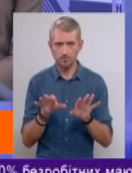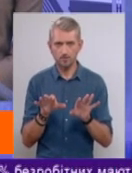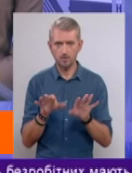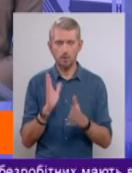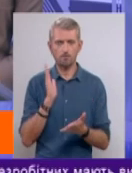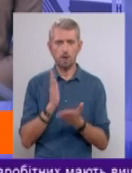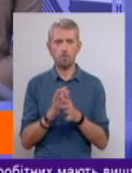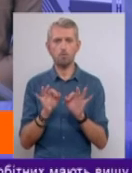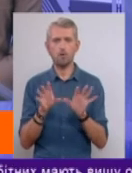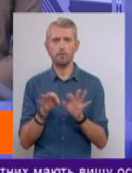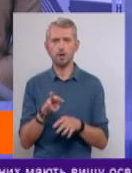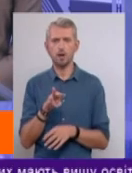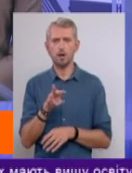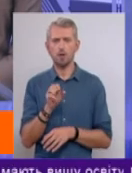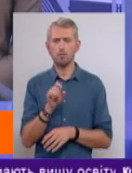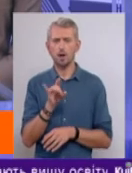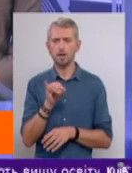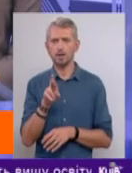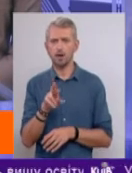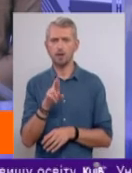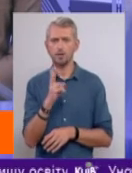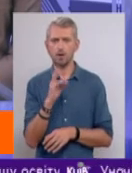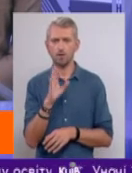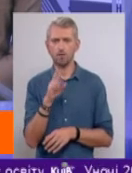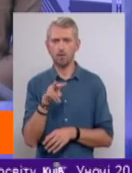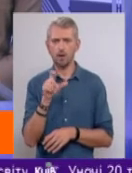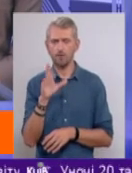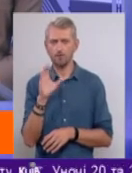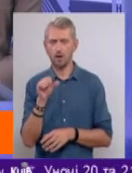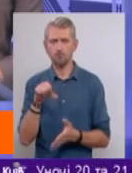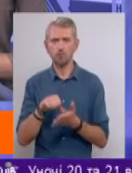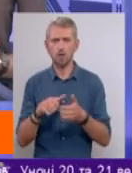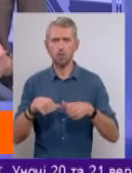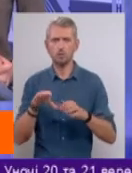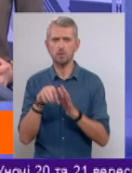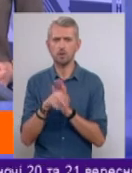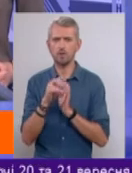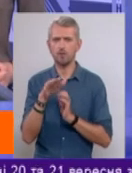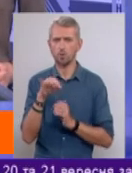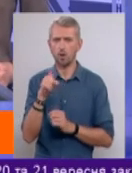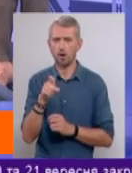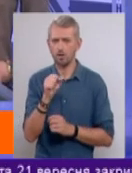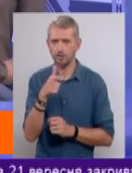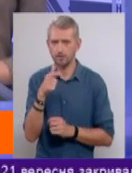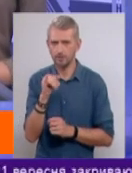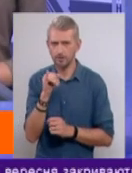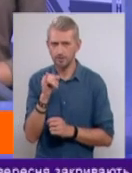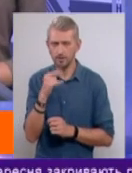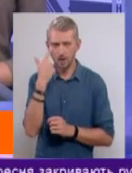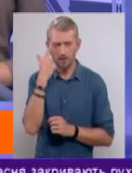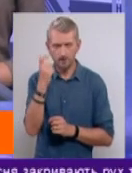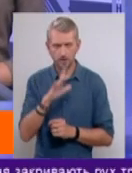Марія Яковлєва, член комісії при нафтогазі, заявила,